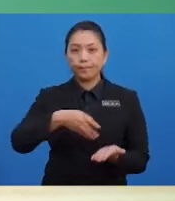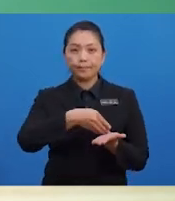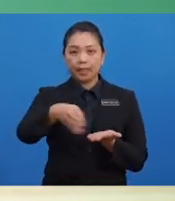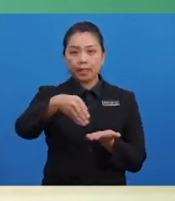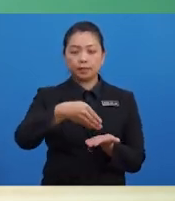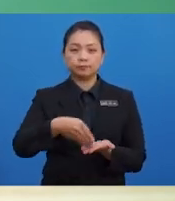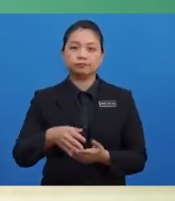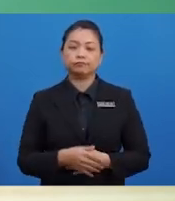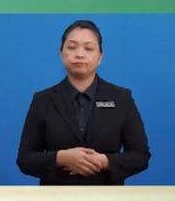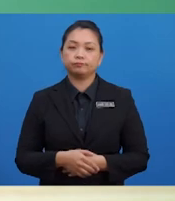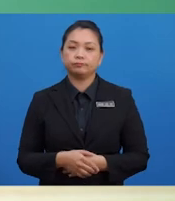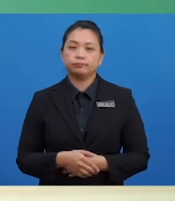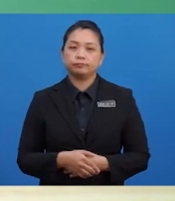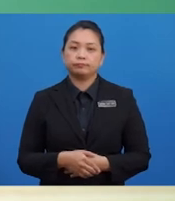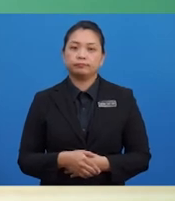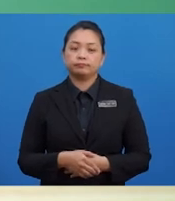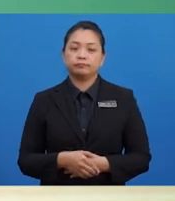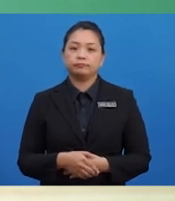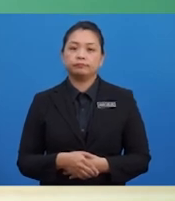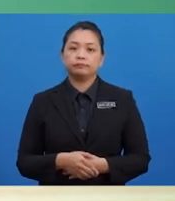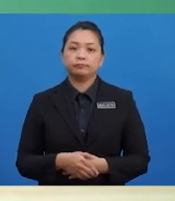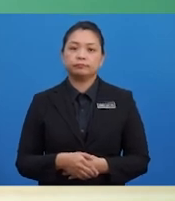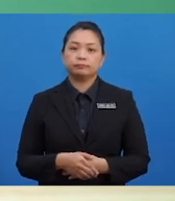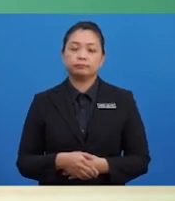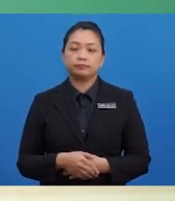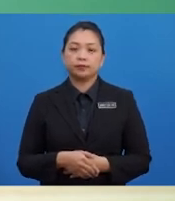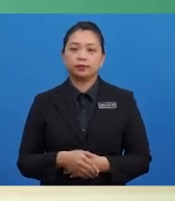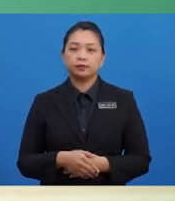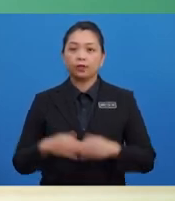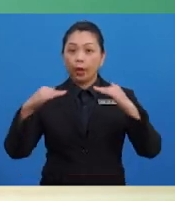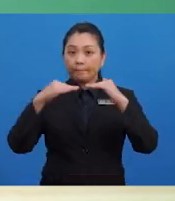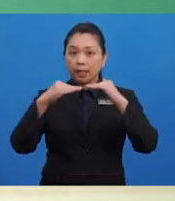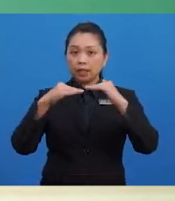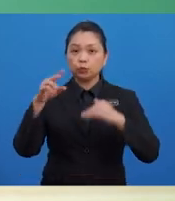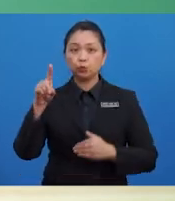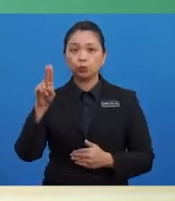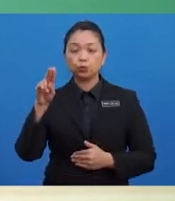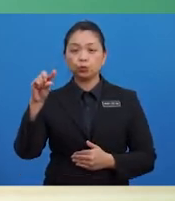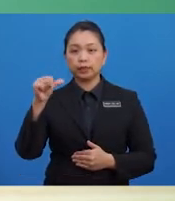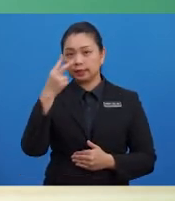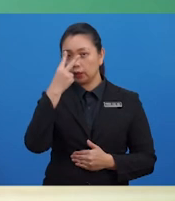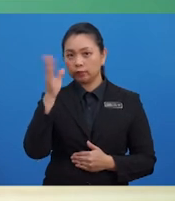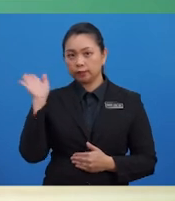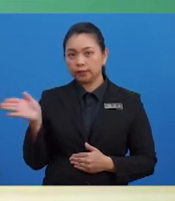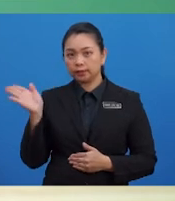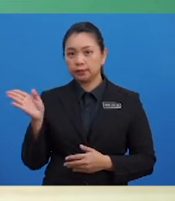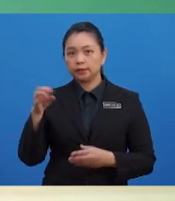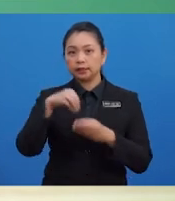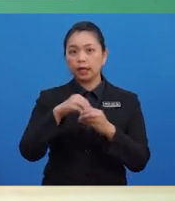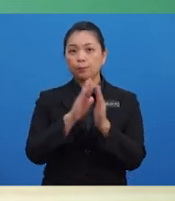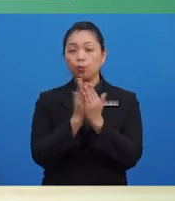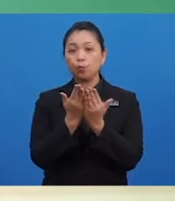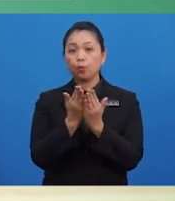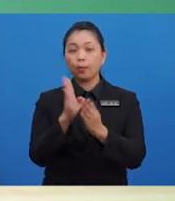Lihat kepada contoh soalan ini. Imbangan tuga berikut diperoleh daripada buku perniagaan